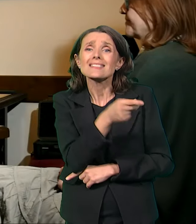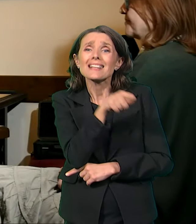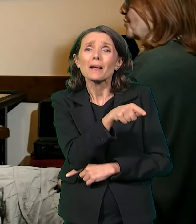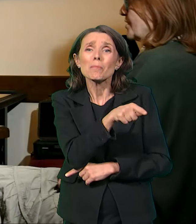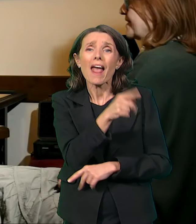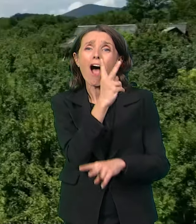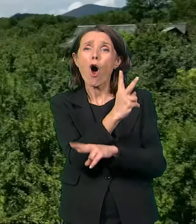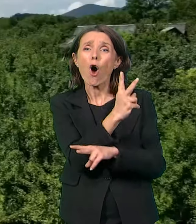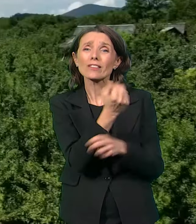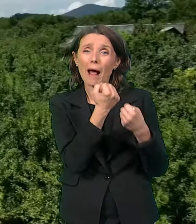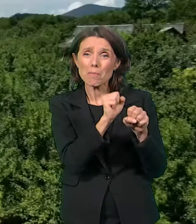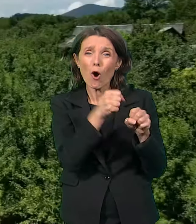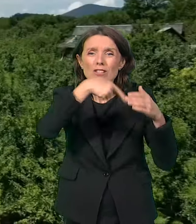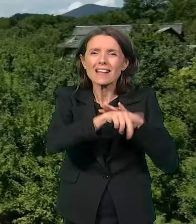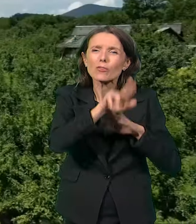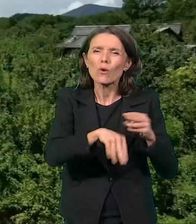Bošnak.